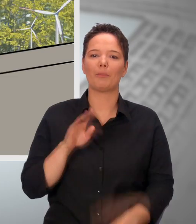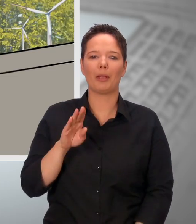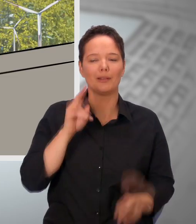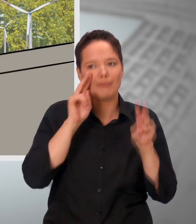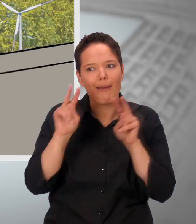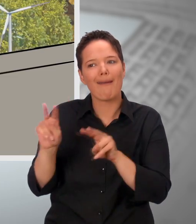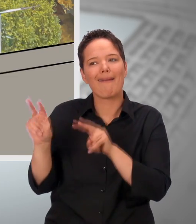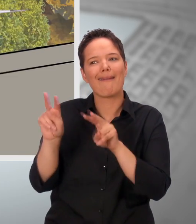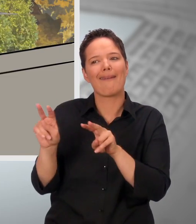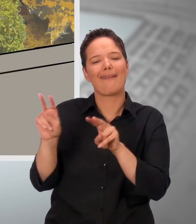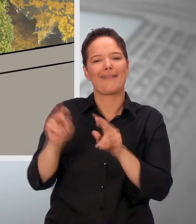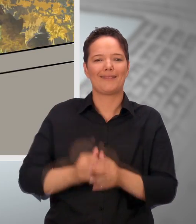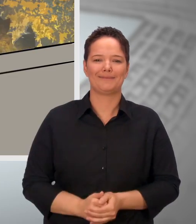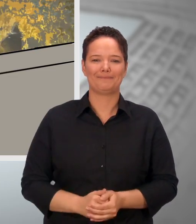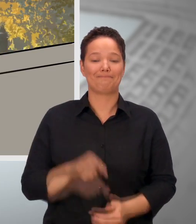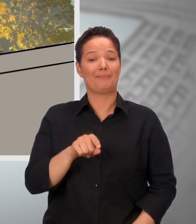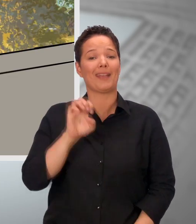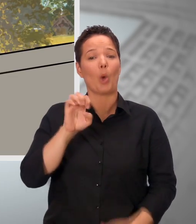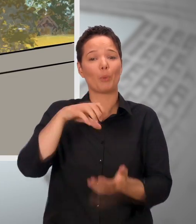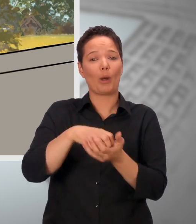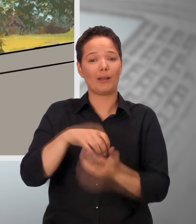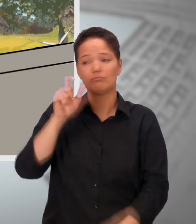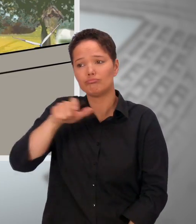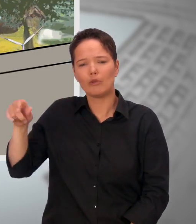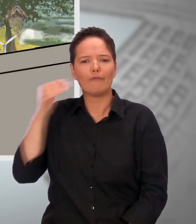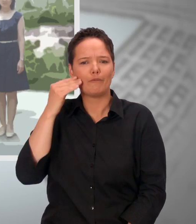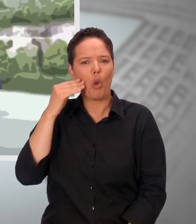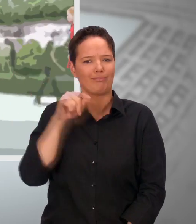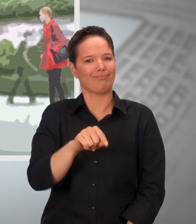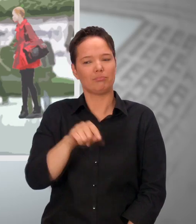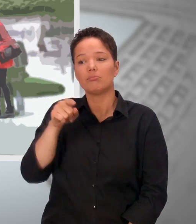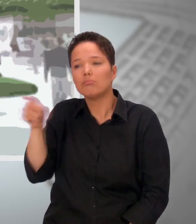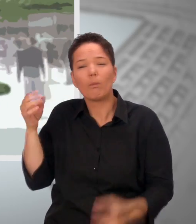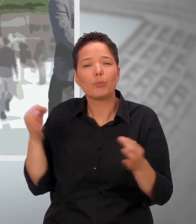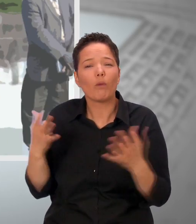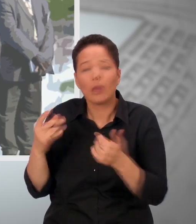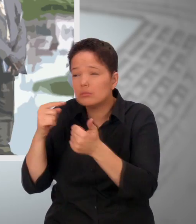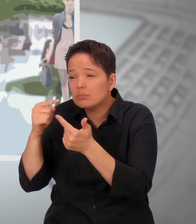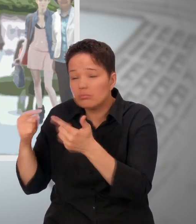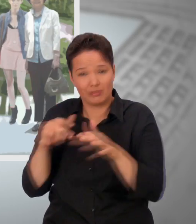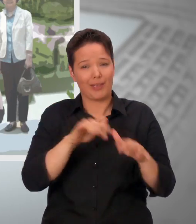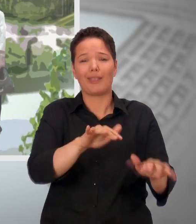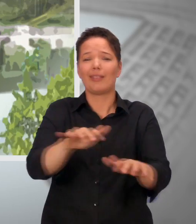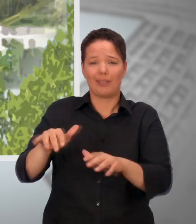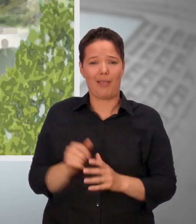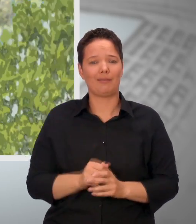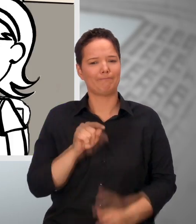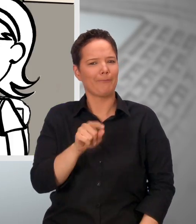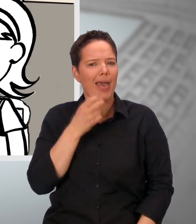Paulina und Benni genießen den Ausblick. Die Ekopolis schafft Raum für die Bedürfnisse ihrer Bewohner.